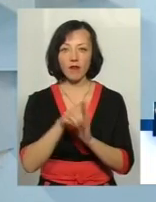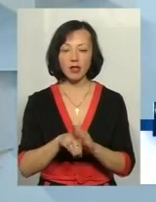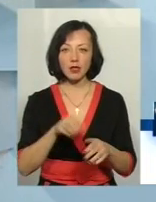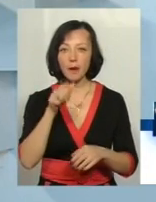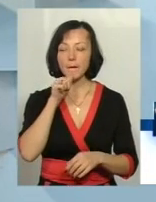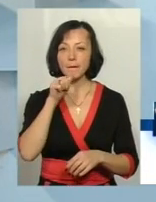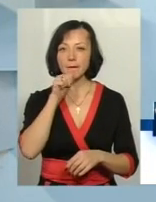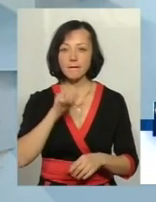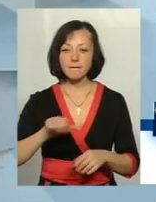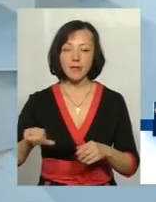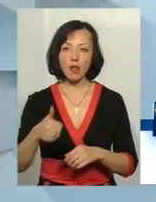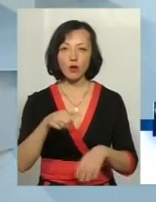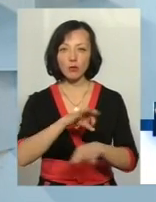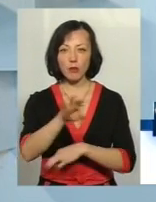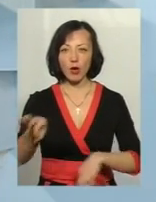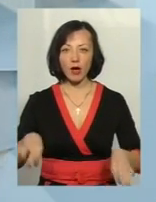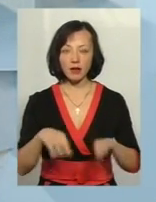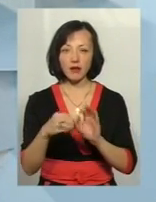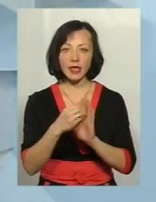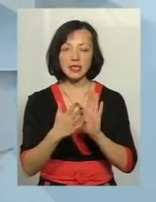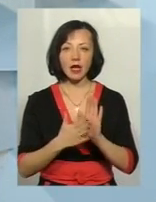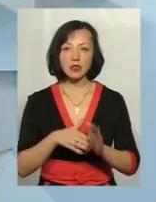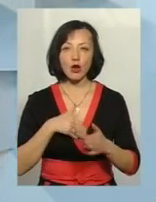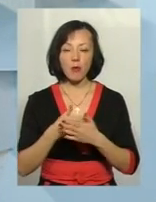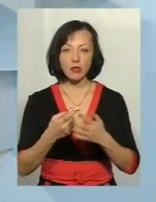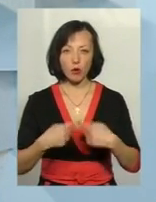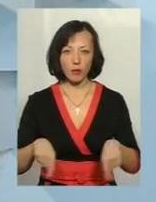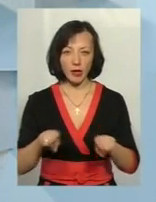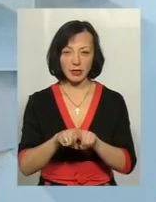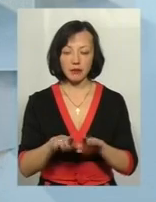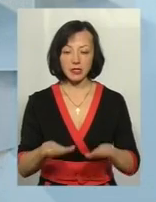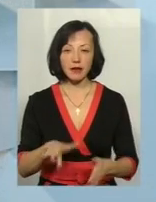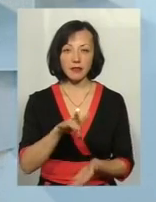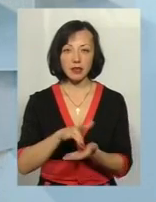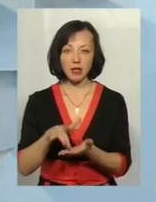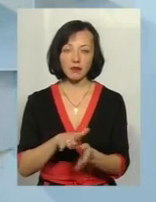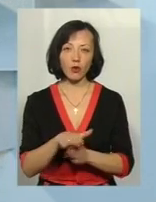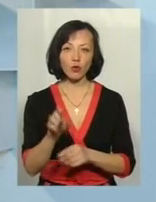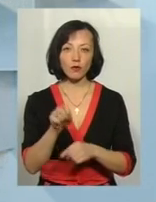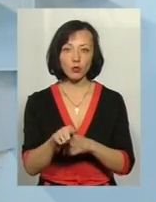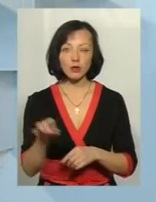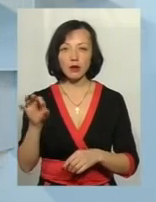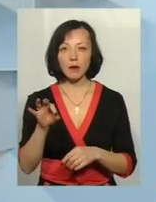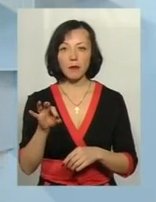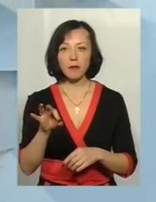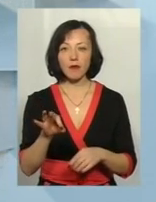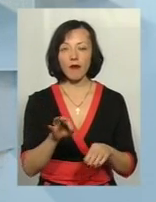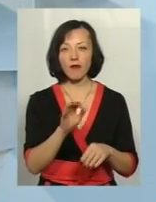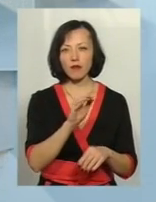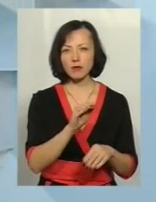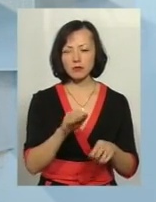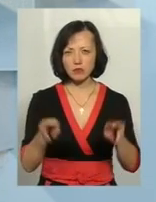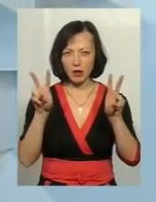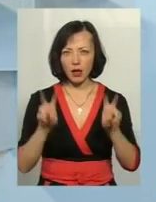проєкту в сфері державної реєстрації громадських формувань. І місцеві центри виконують функції фронт-офісу щодо